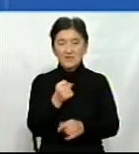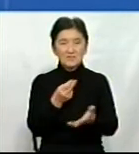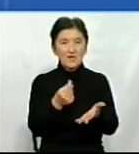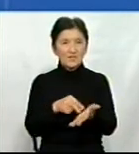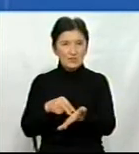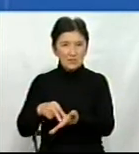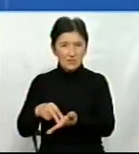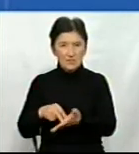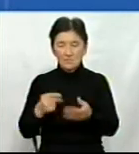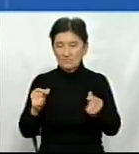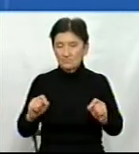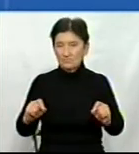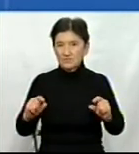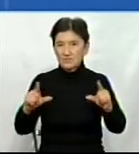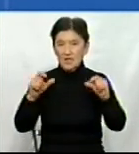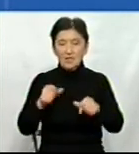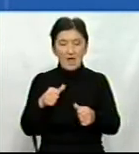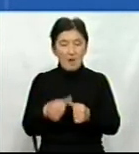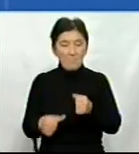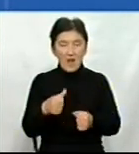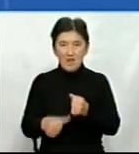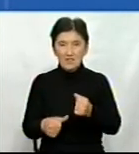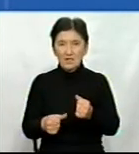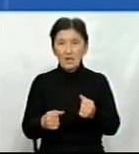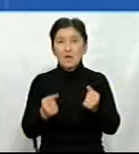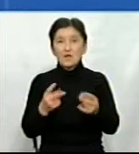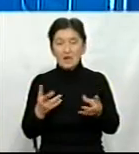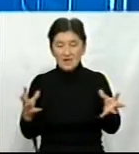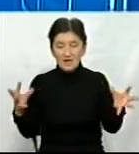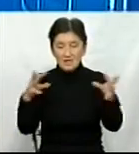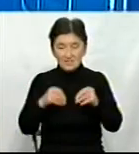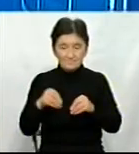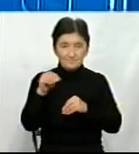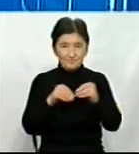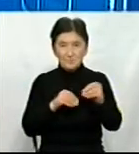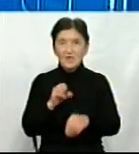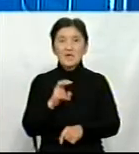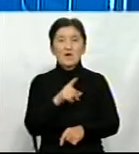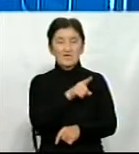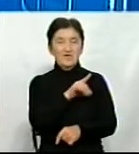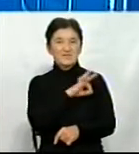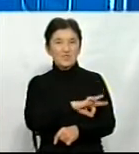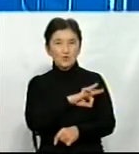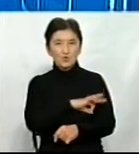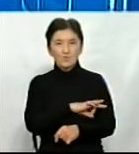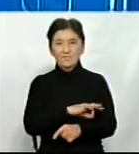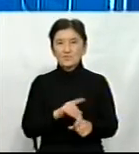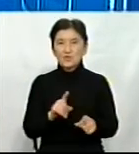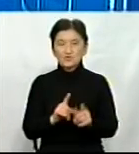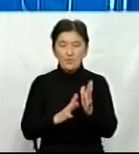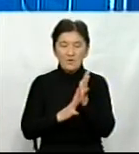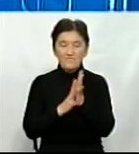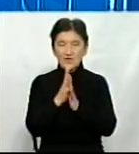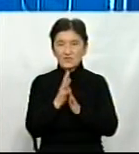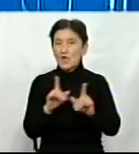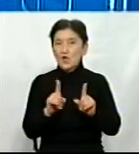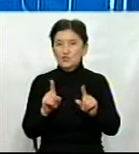адже піднімаються ціни на пальне. От як з цим? Як із складовими, які використовують аграрії для того, щоб виростати врожай? Що